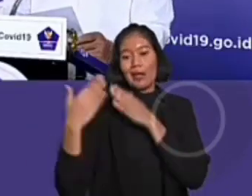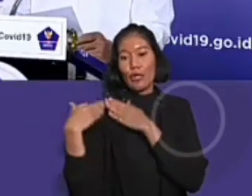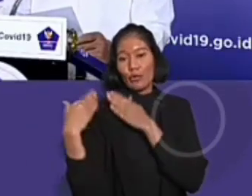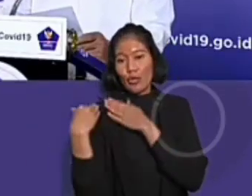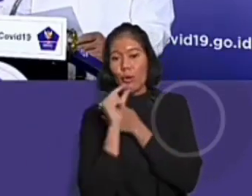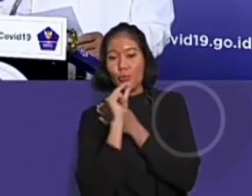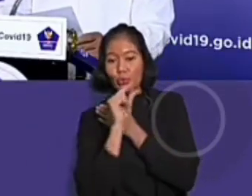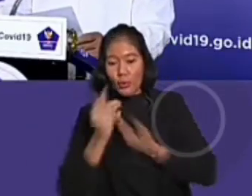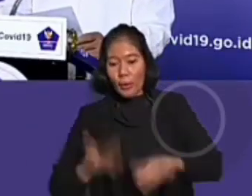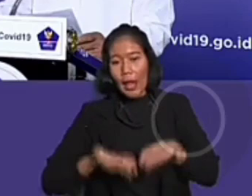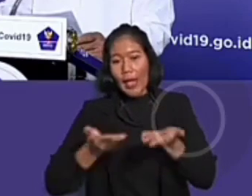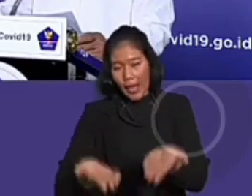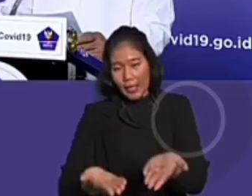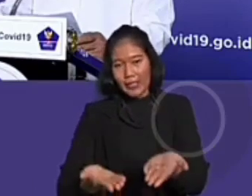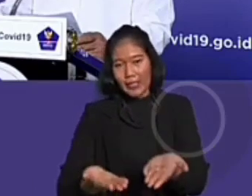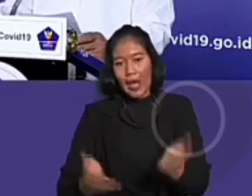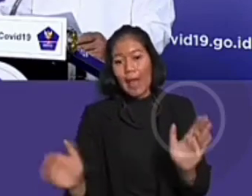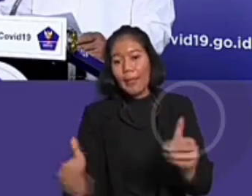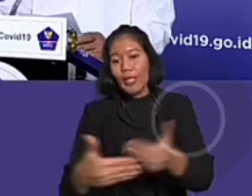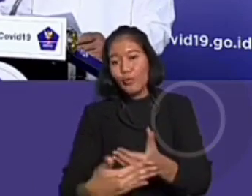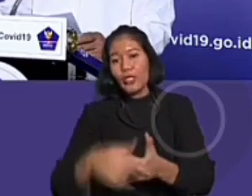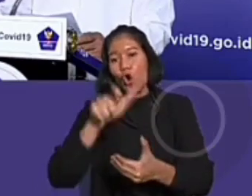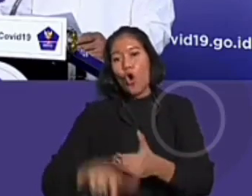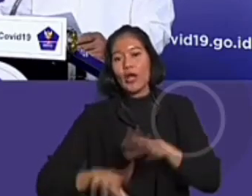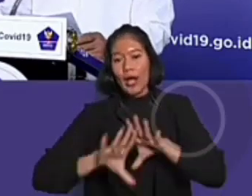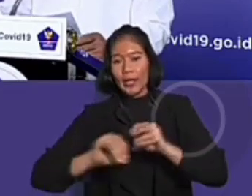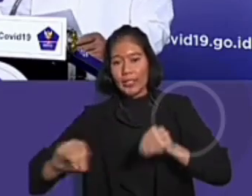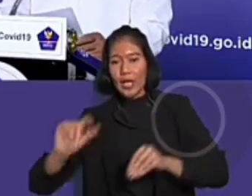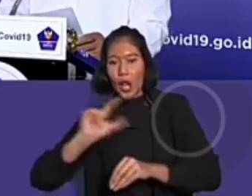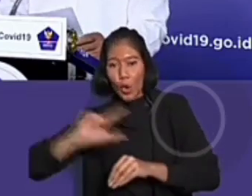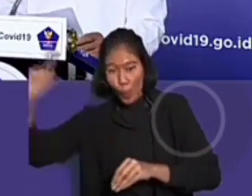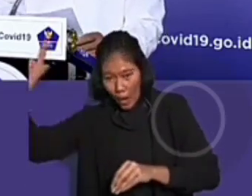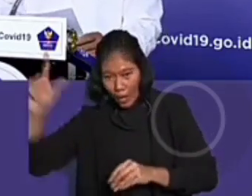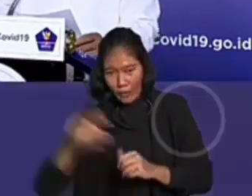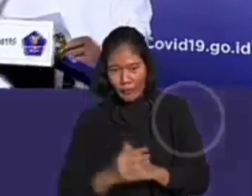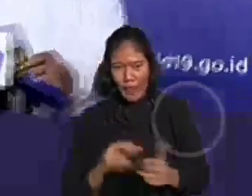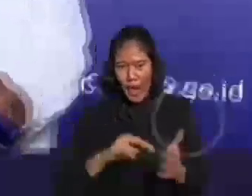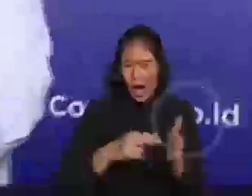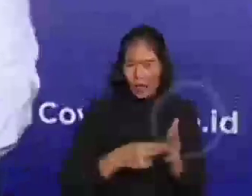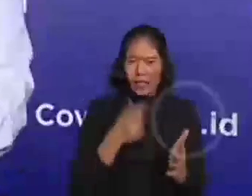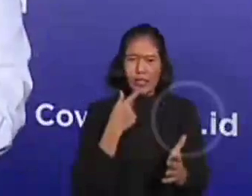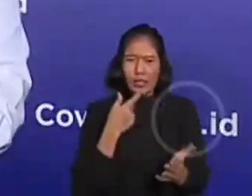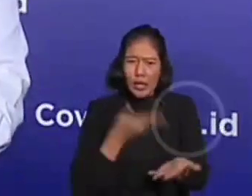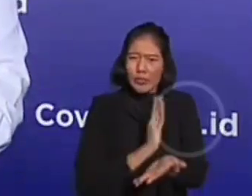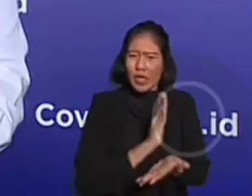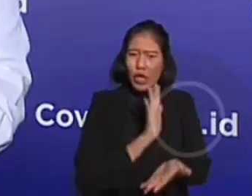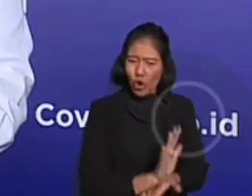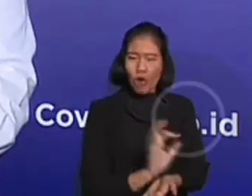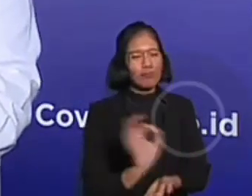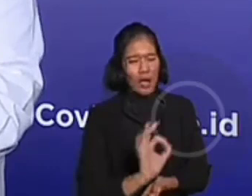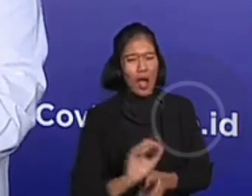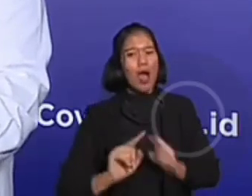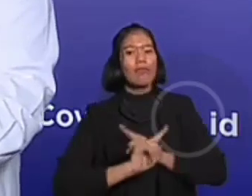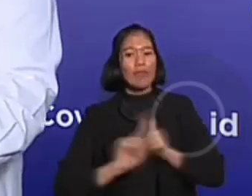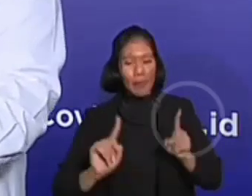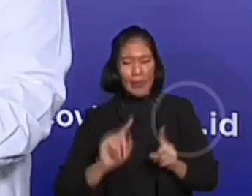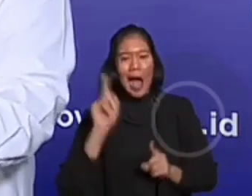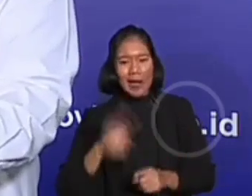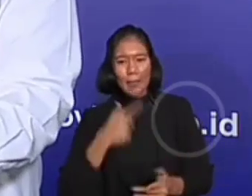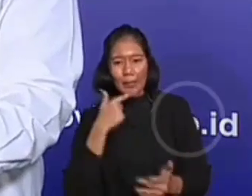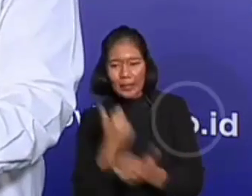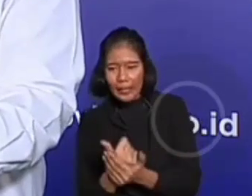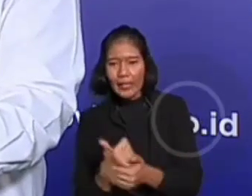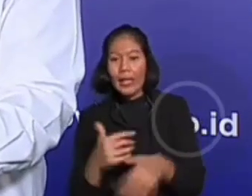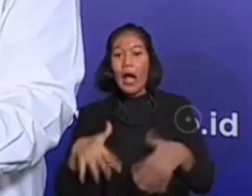dan melindungi pekerja migran tidak cukup sekedar kebijakan, tapi juga lebih penting dari itu, yaitu